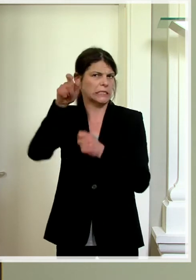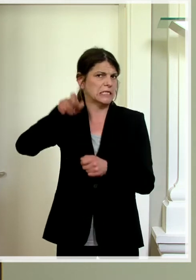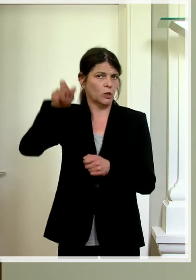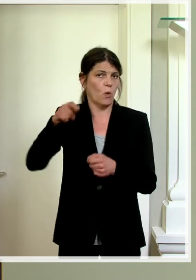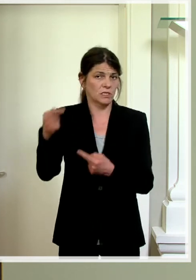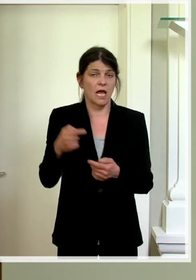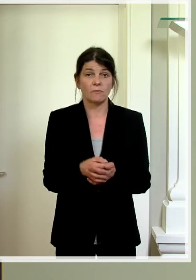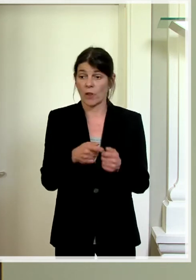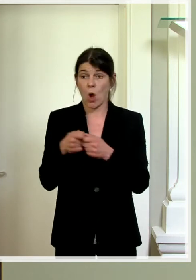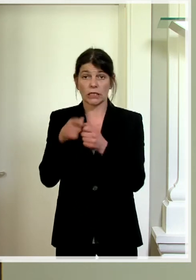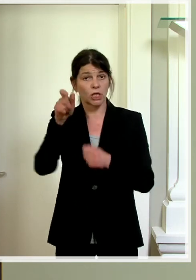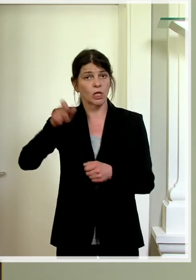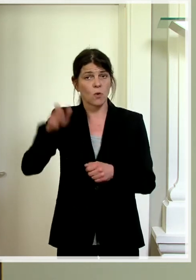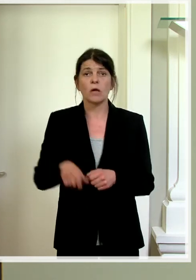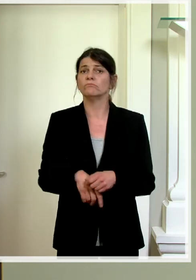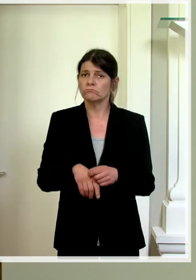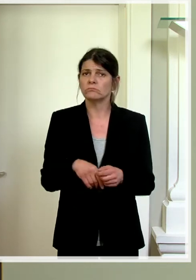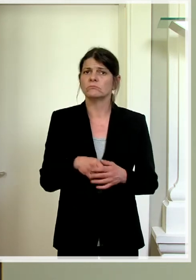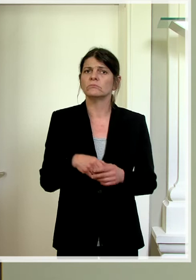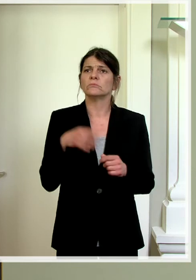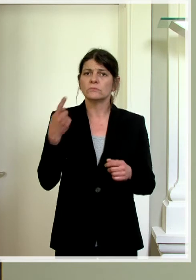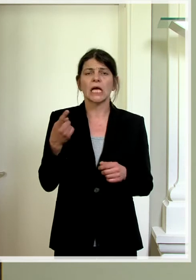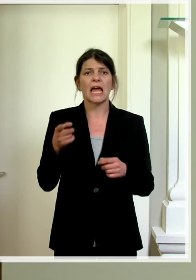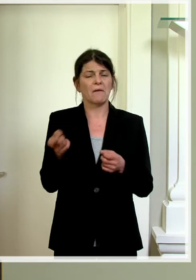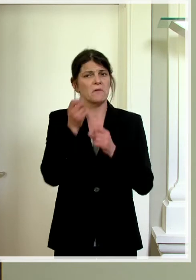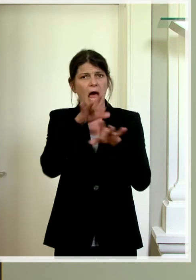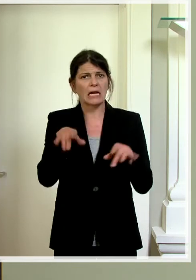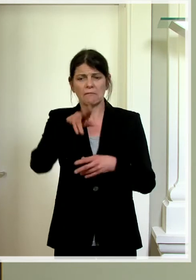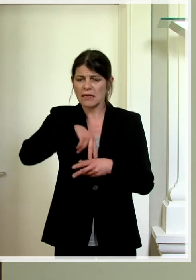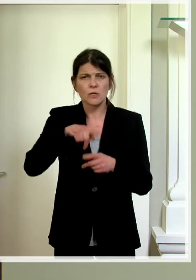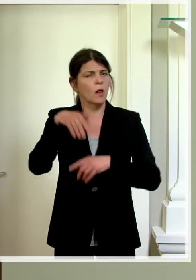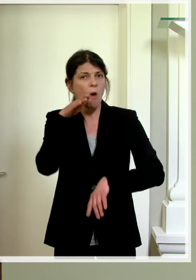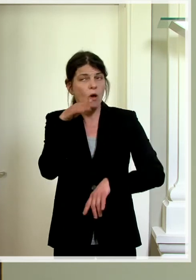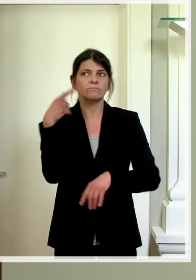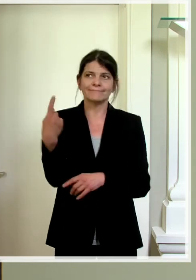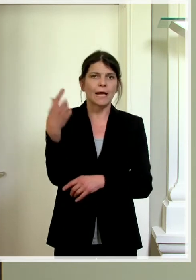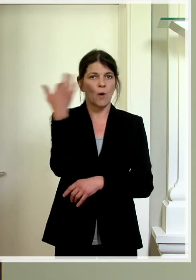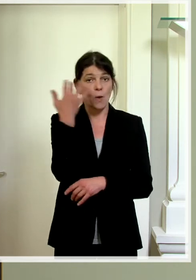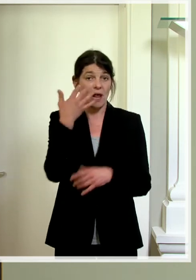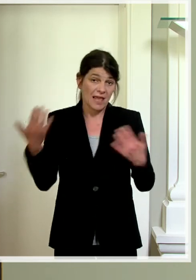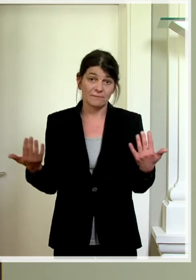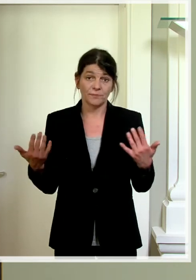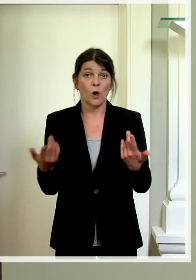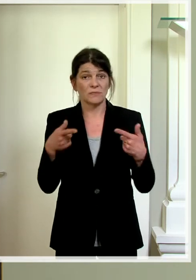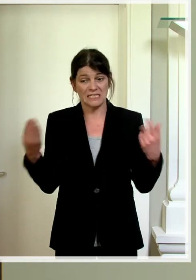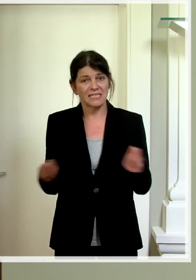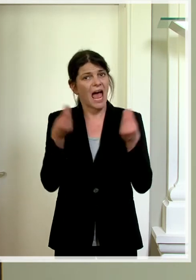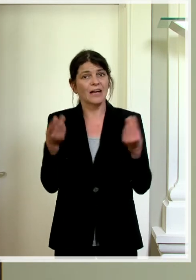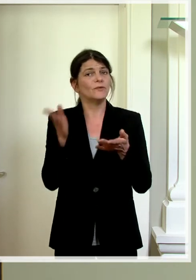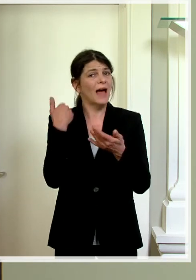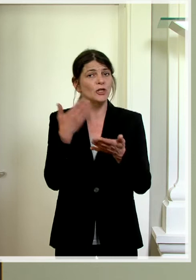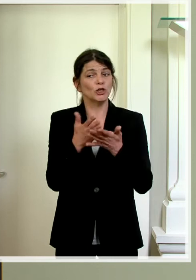wenn die Organisatoren jetzt diese Nachrichten dann lesen oder hören, dann werden sie sich Gedanken machen, ob sie Dinge, die sie schon